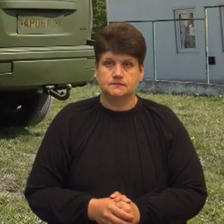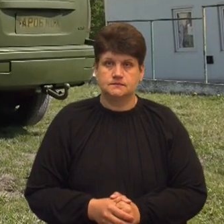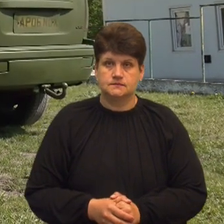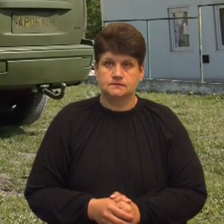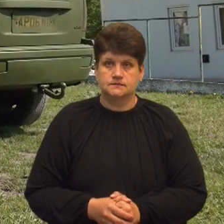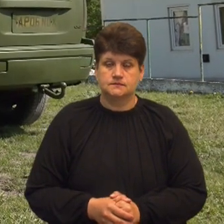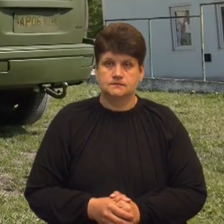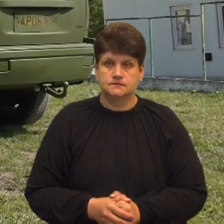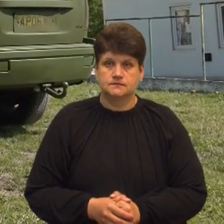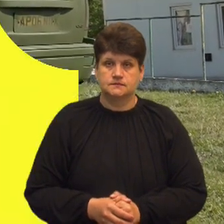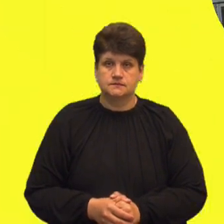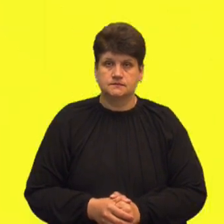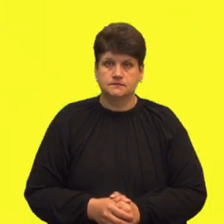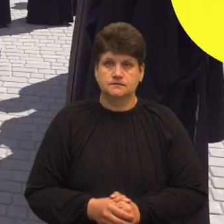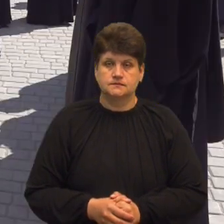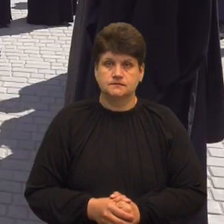Тернопільщина.